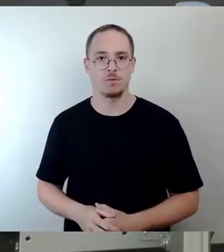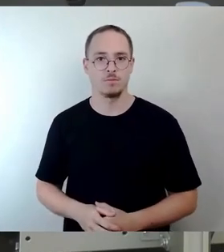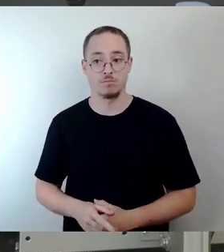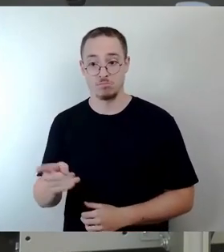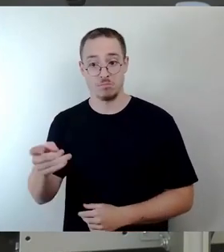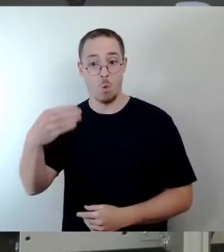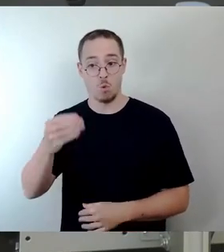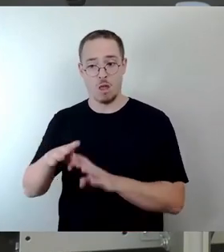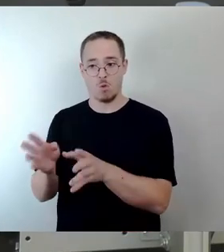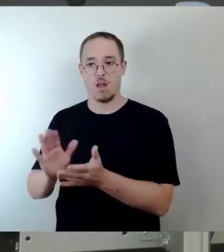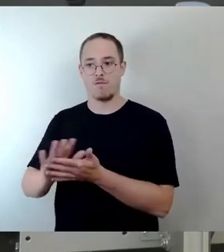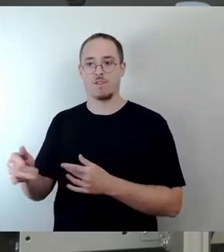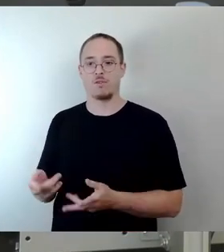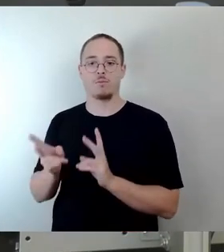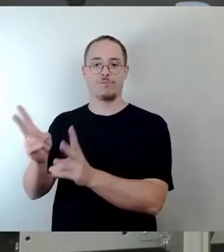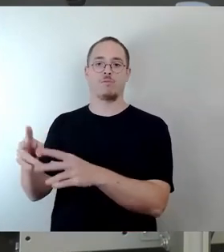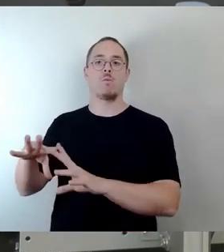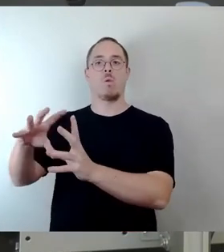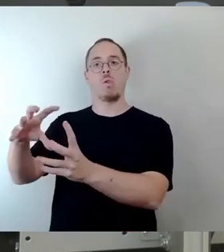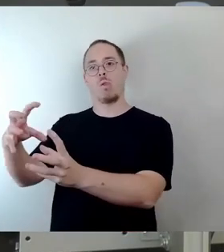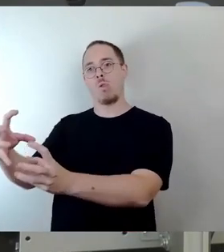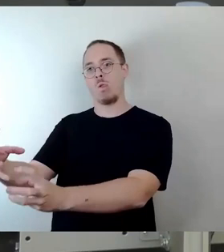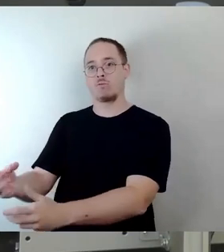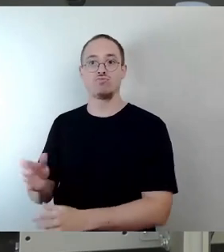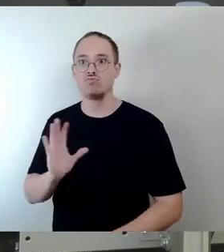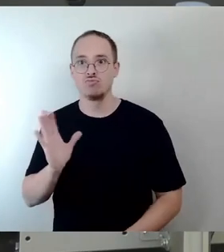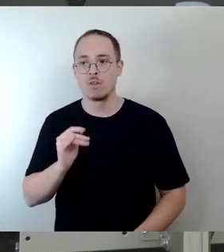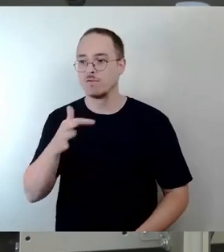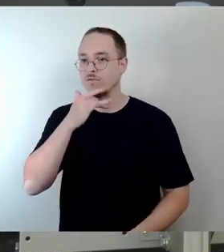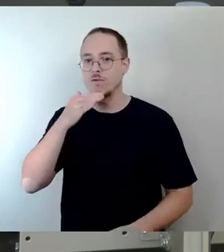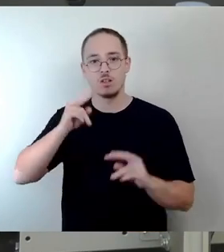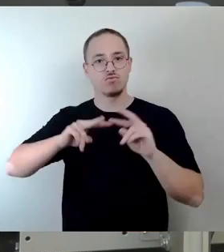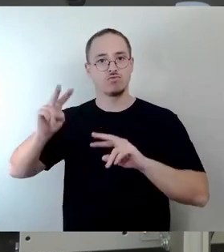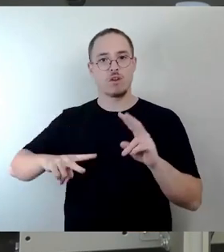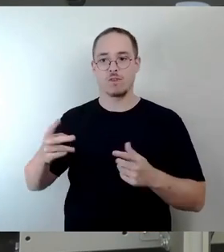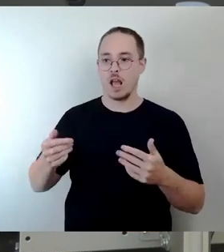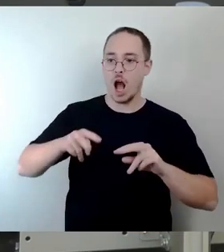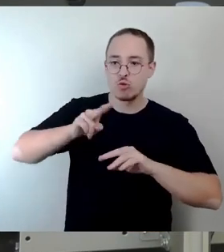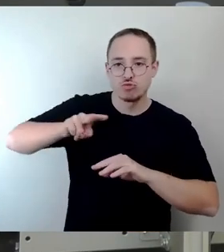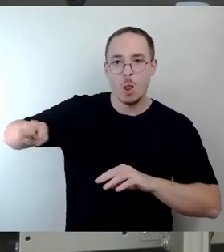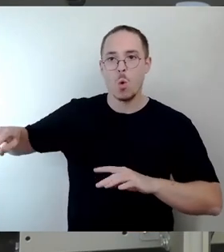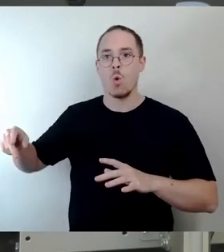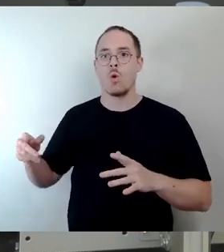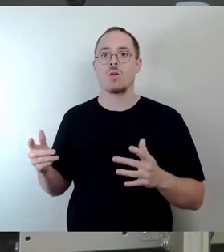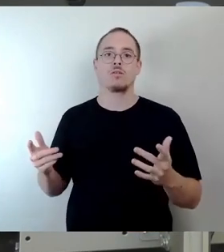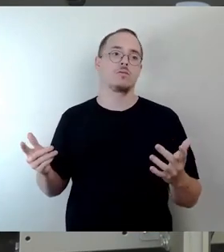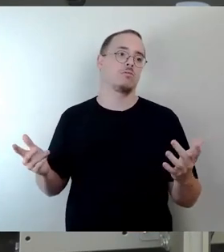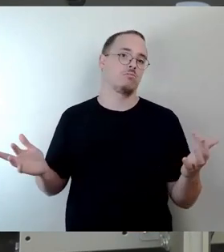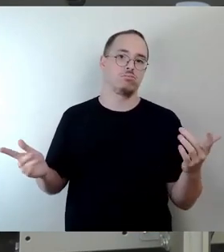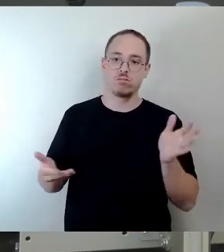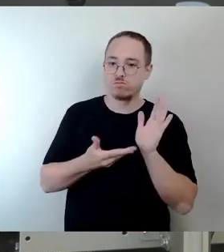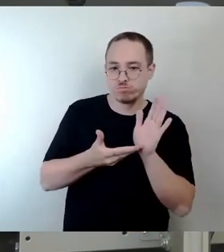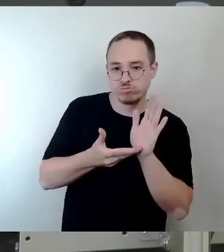mit sehr unterschiedlichen Ausstellungen und Kunstaktionen bespielt. Großartig ist, dass auch die Australie nun nach